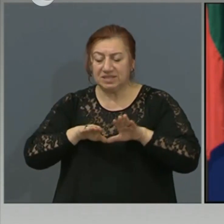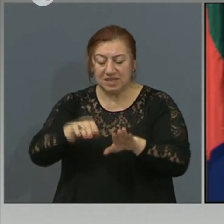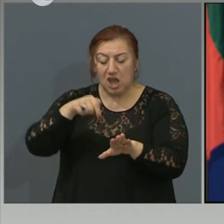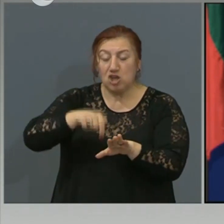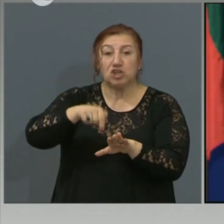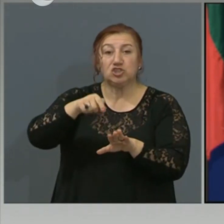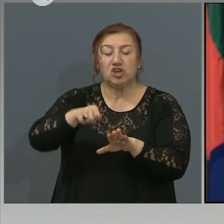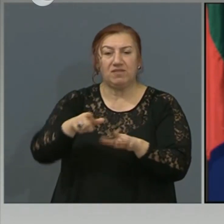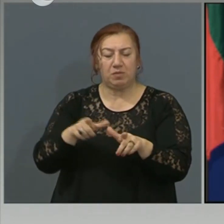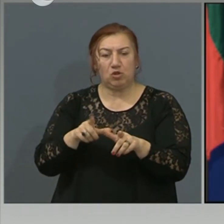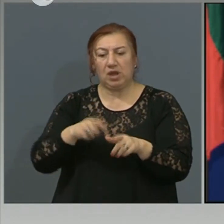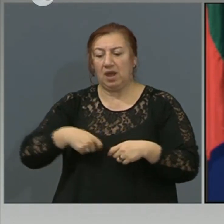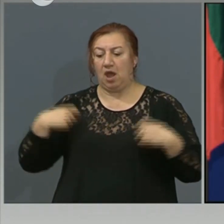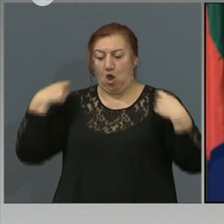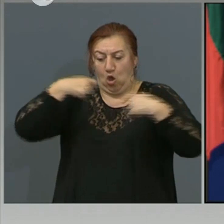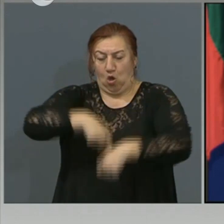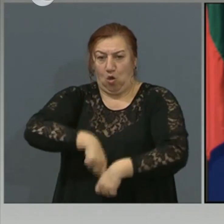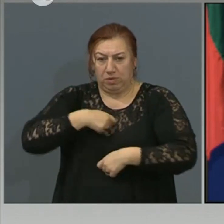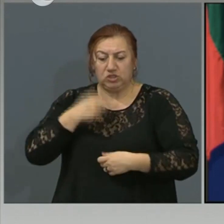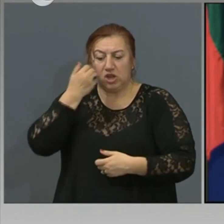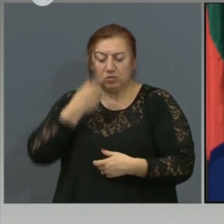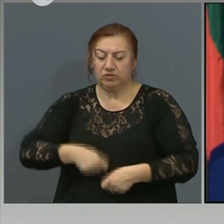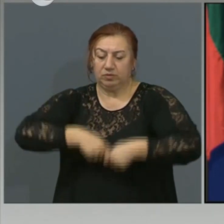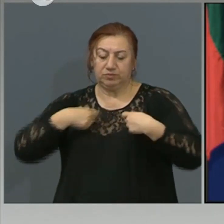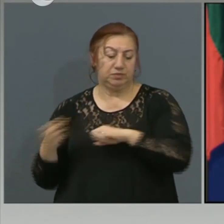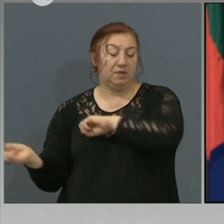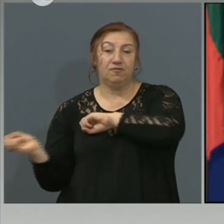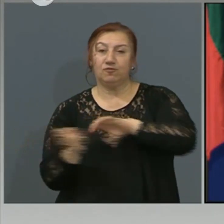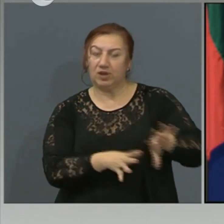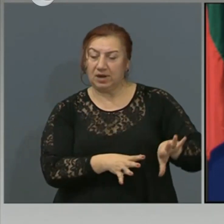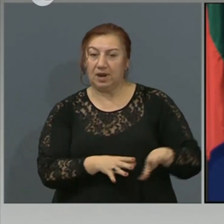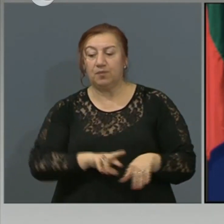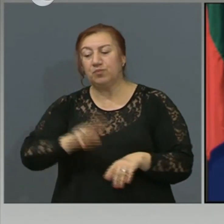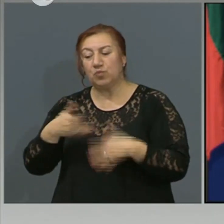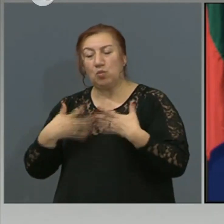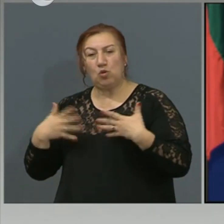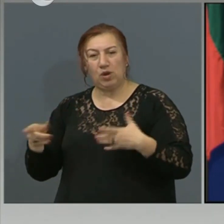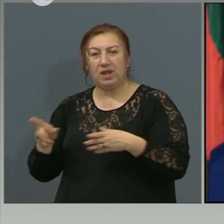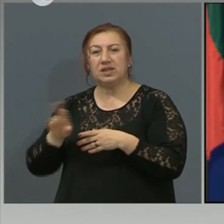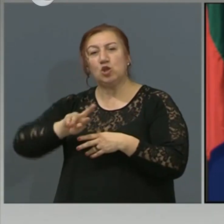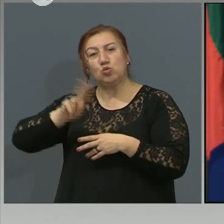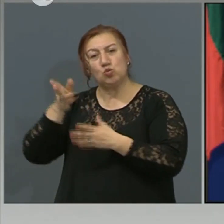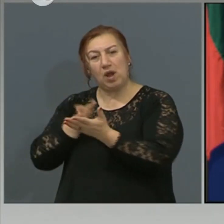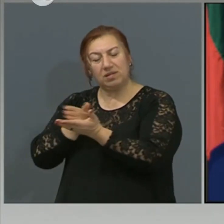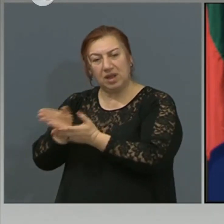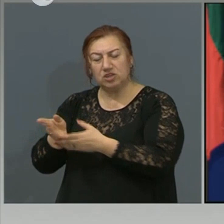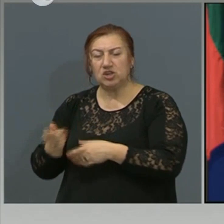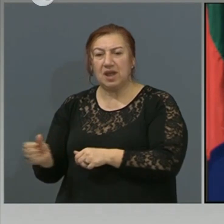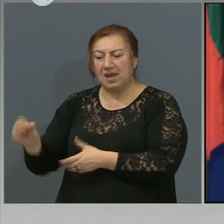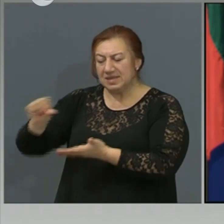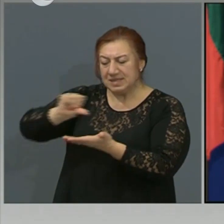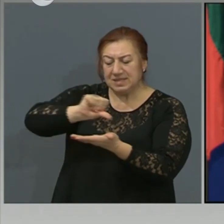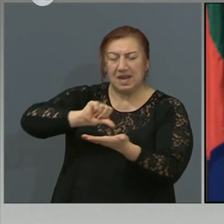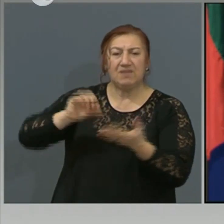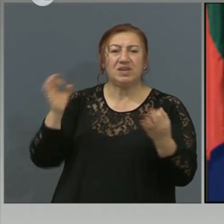се изхвърлят. В малократните се използват шевни методики, които се заливат със специална гума, лепило,